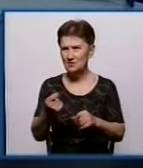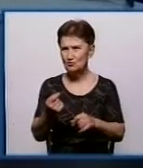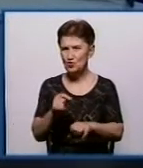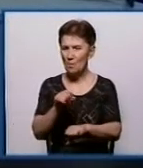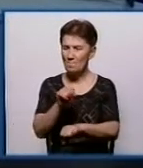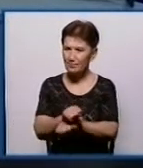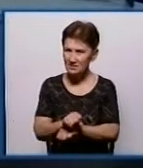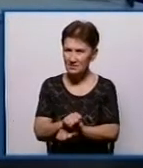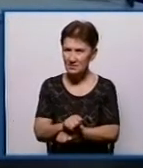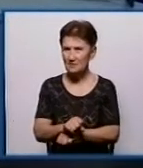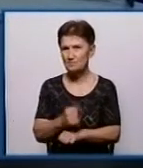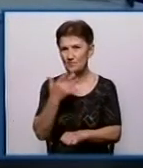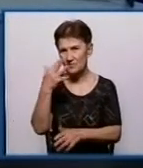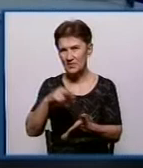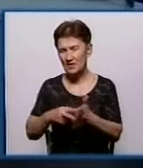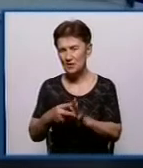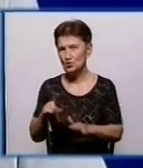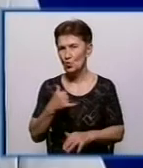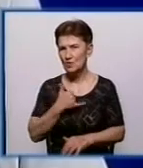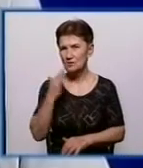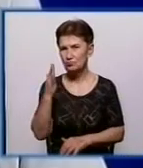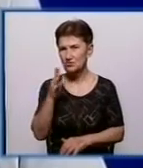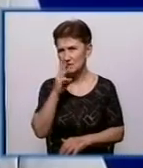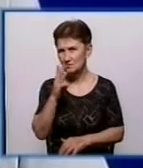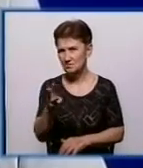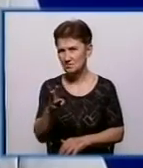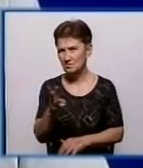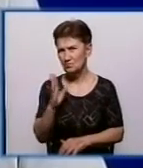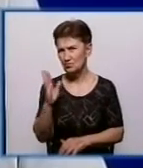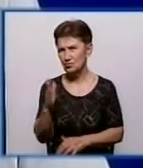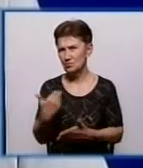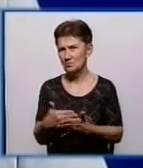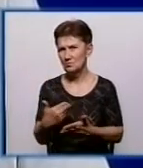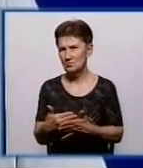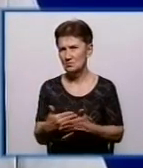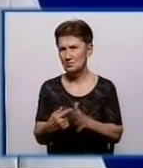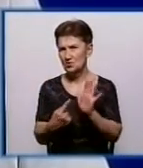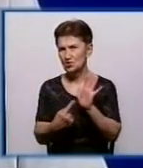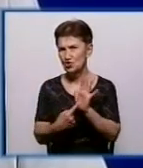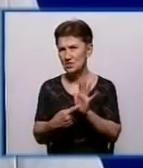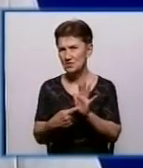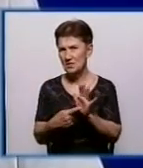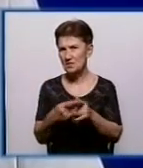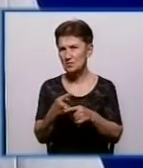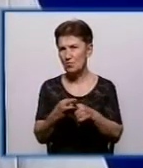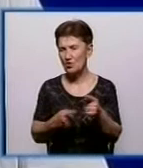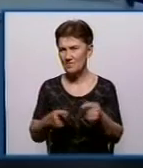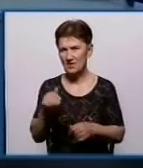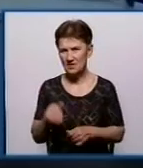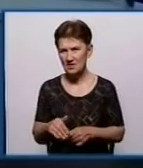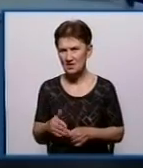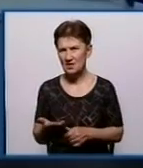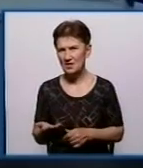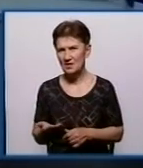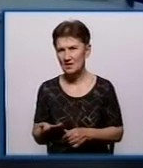зарплату і прогнозуємо, що у нас середня заробітна плата червень-липень буде порядка 6,5 тисяч гривень. Так, і 10 чи 6